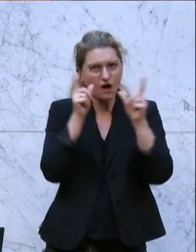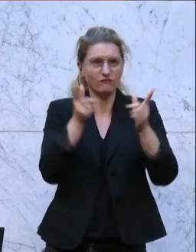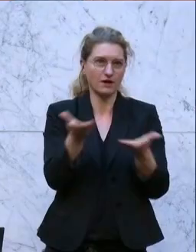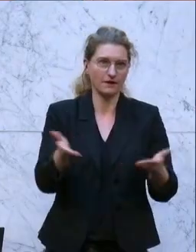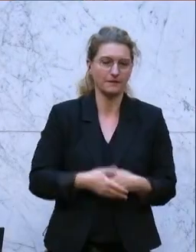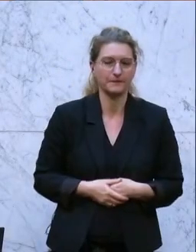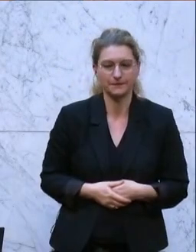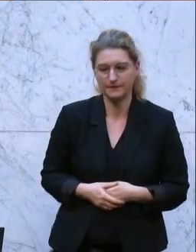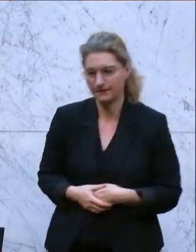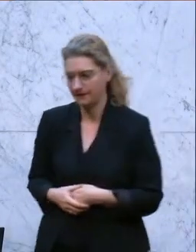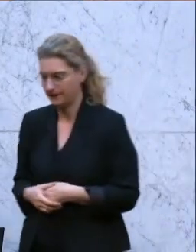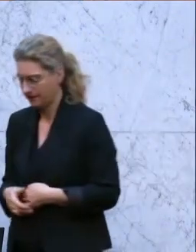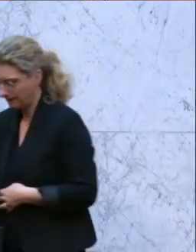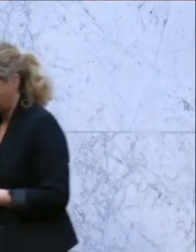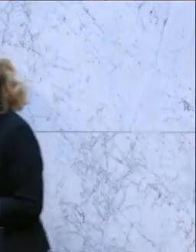Applaus